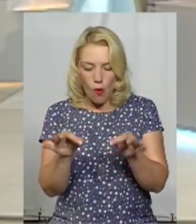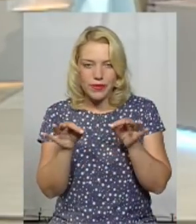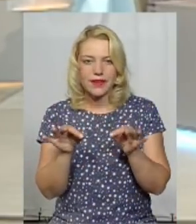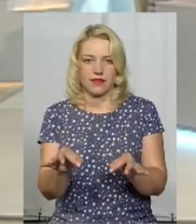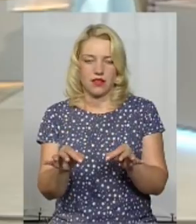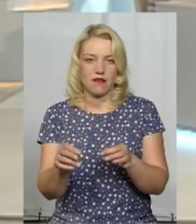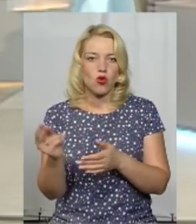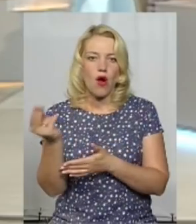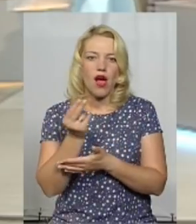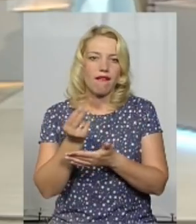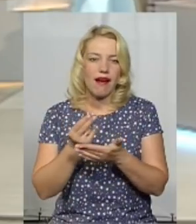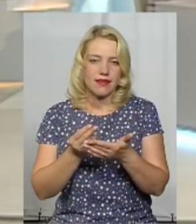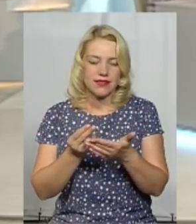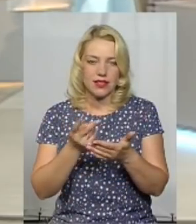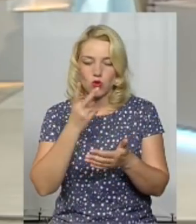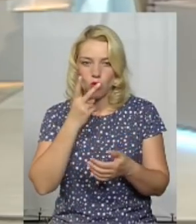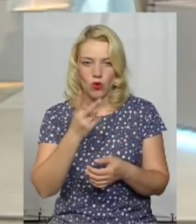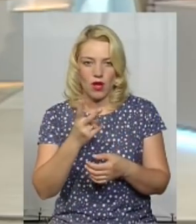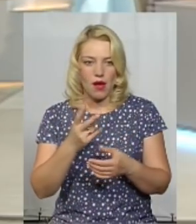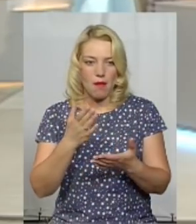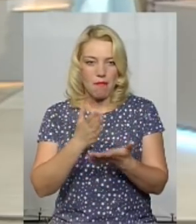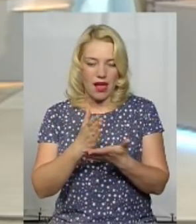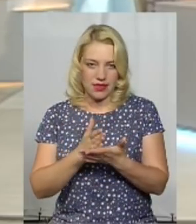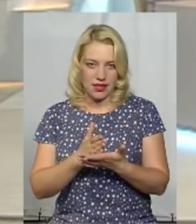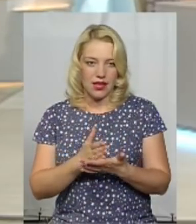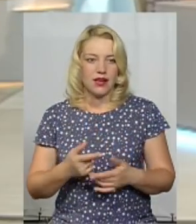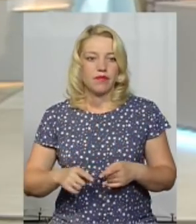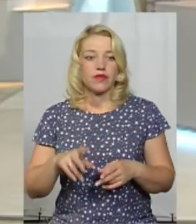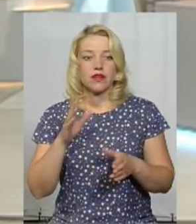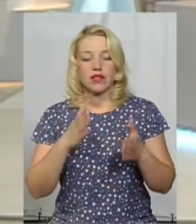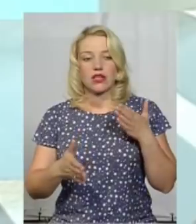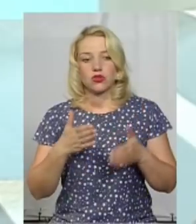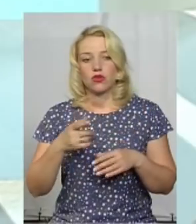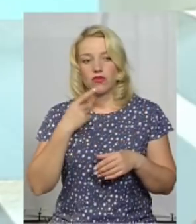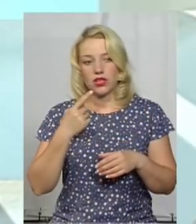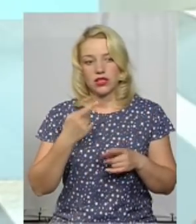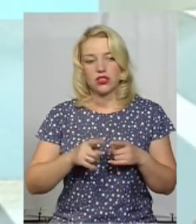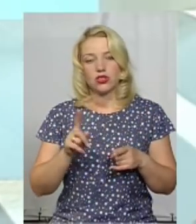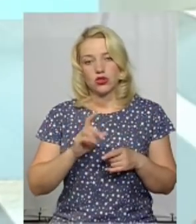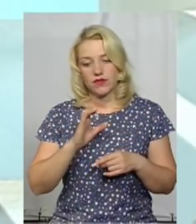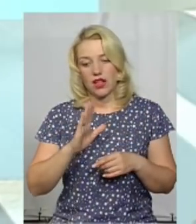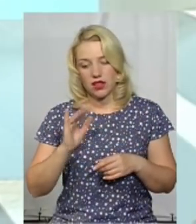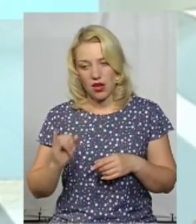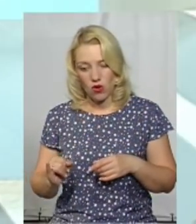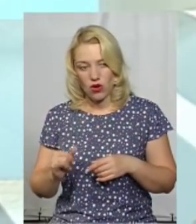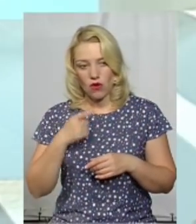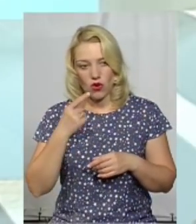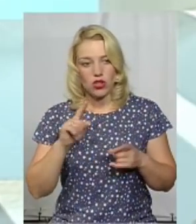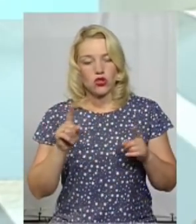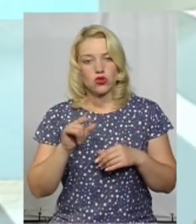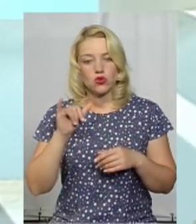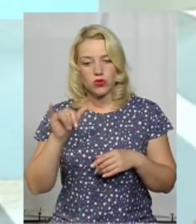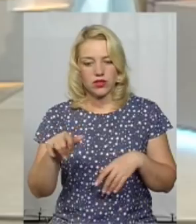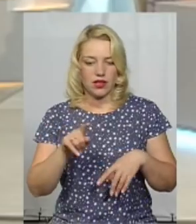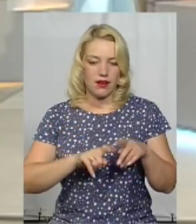При тому, що дуже все особливо і індивідуально. Ми, якщо Світлана Івановна говорить, що в них навпаки